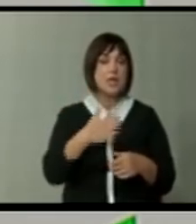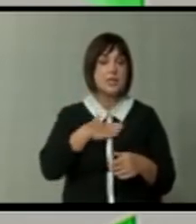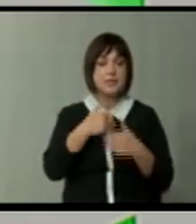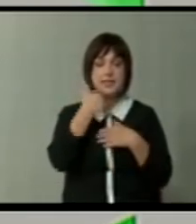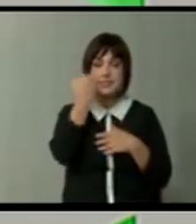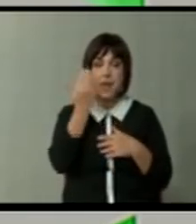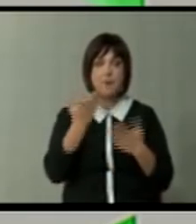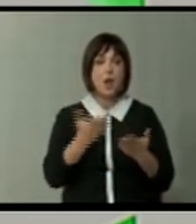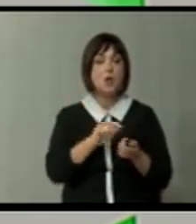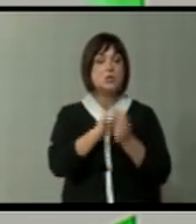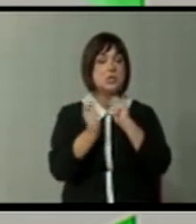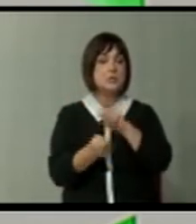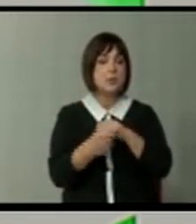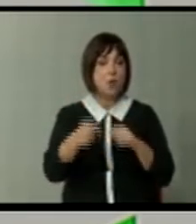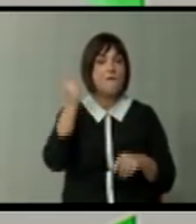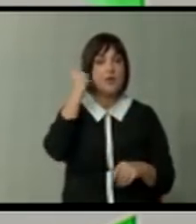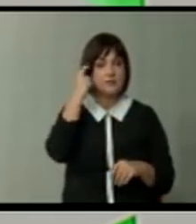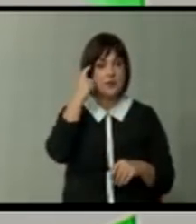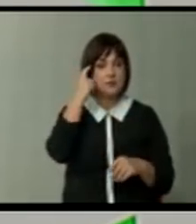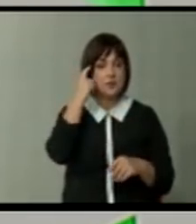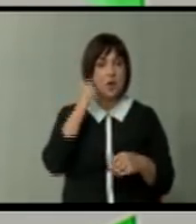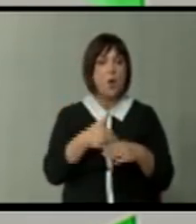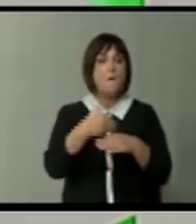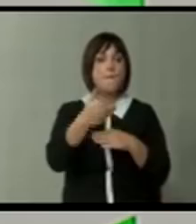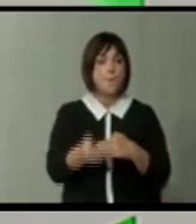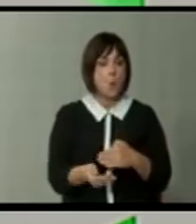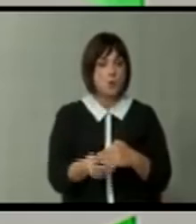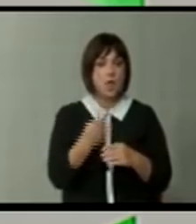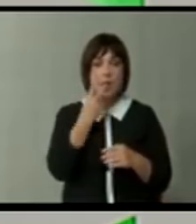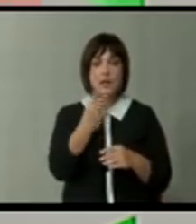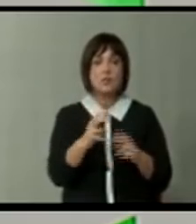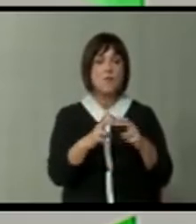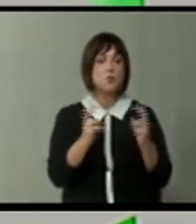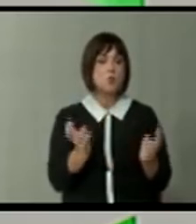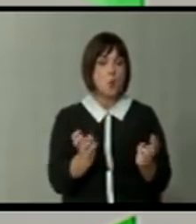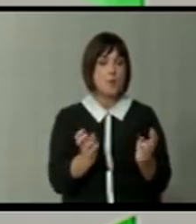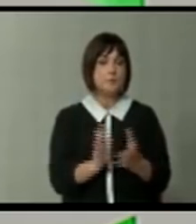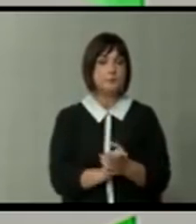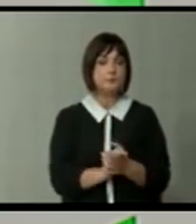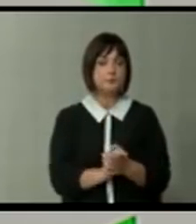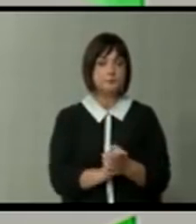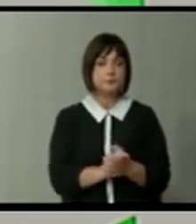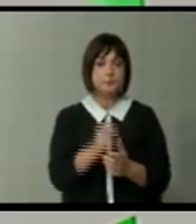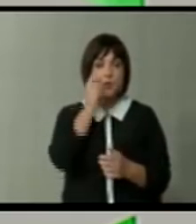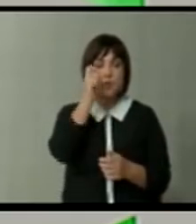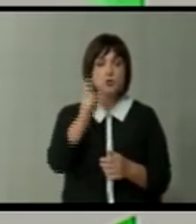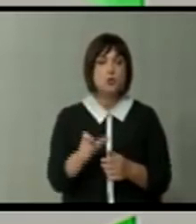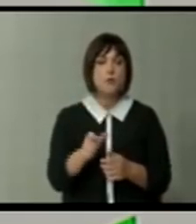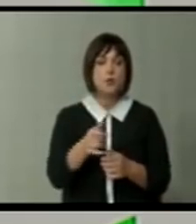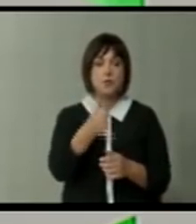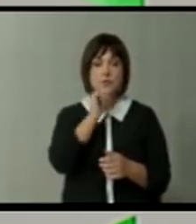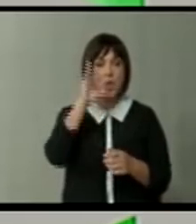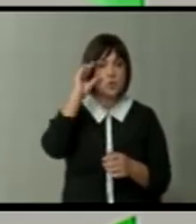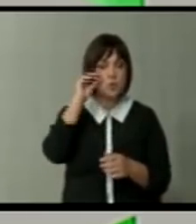се смени таа свест, потоа, гледате во Скопје, бе, човек, например, ќе испие